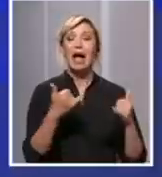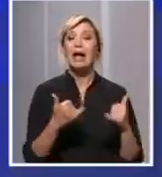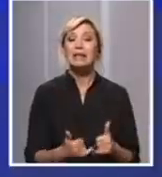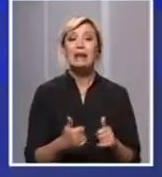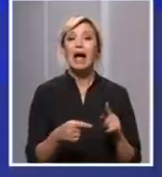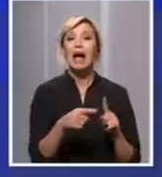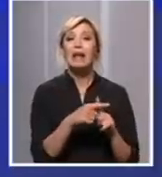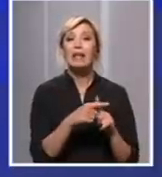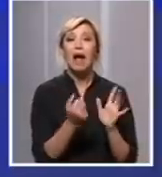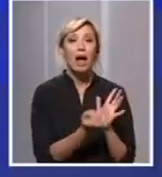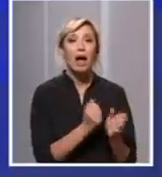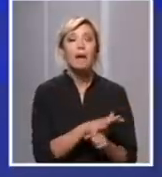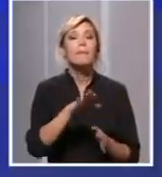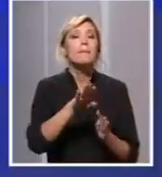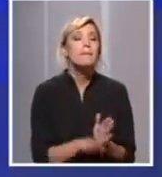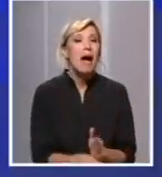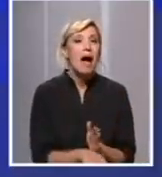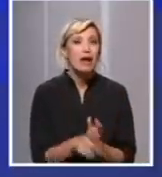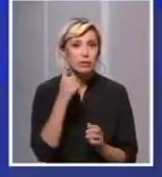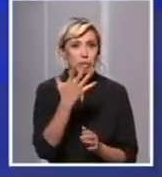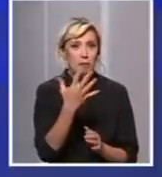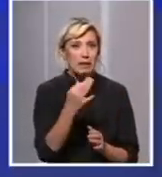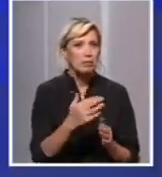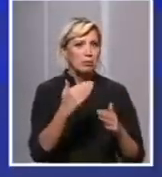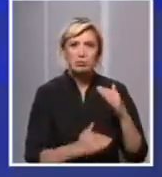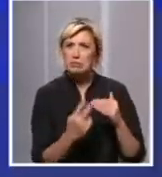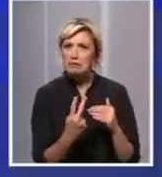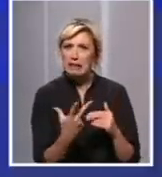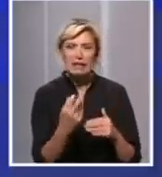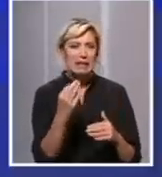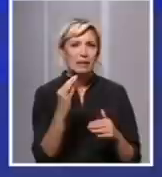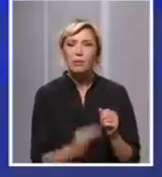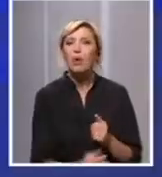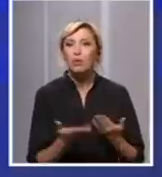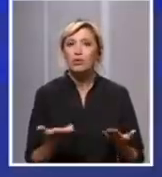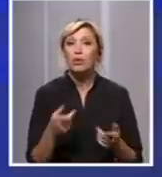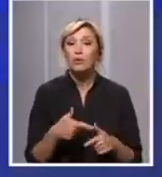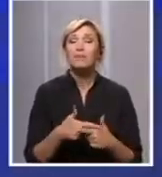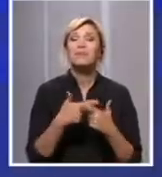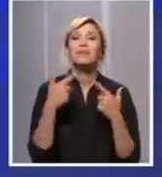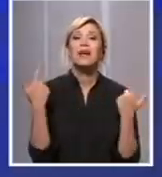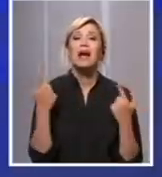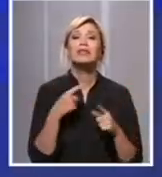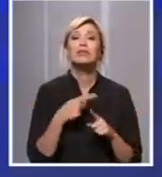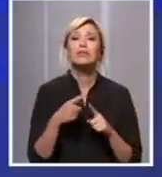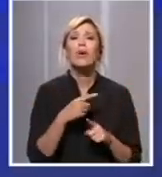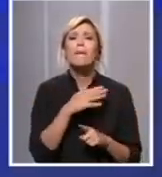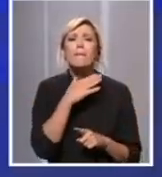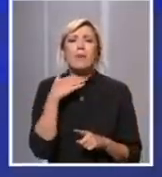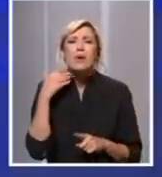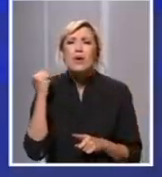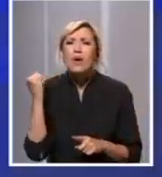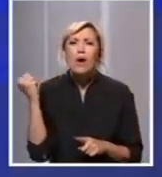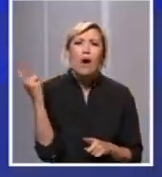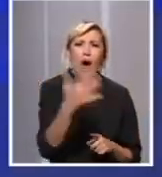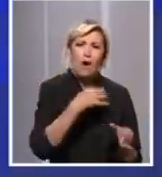mnogo manji većinu dana ispod 5%. Negde je 2-3%. To nam govori da mi zaiste intenzivno tragamo